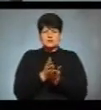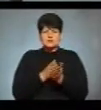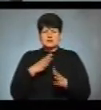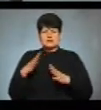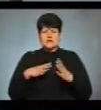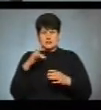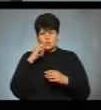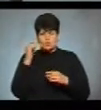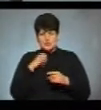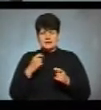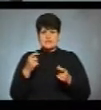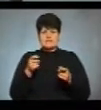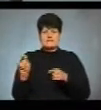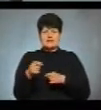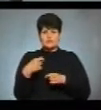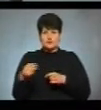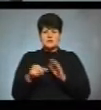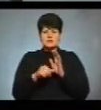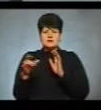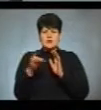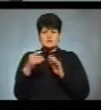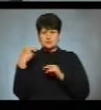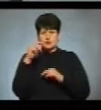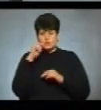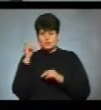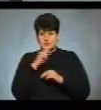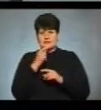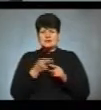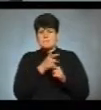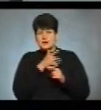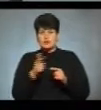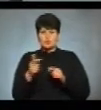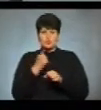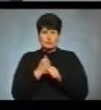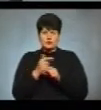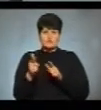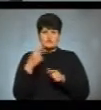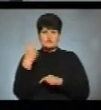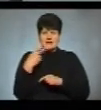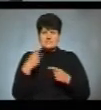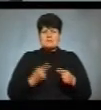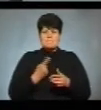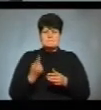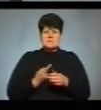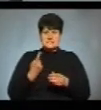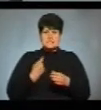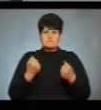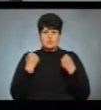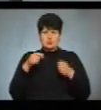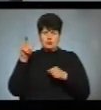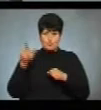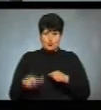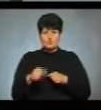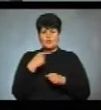України з фехтування. Шестиразовий чемпіон України за період роботи підготував 20 майстрів спорту. Його вважають одним із